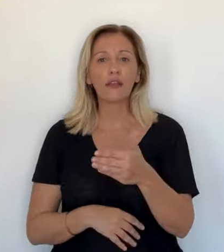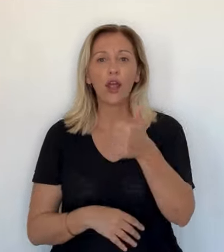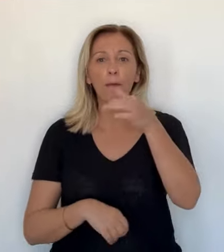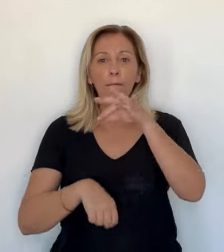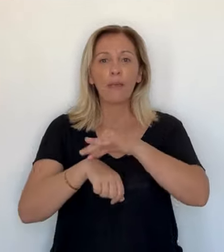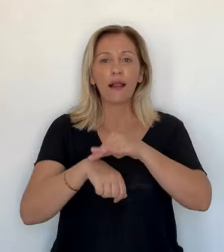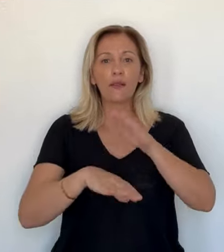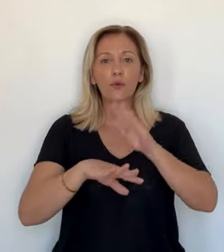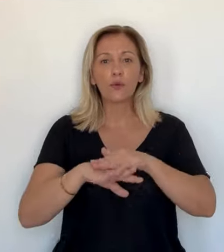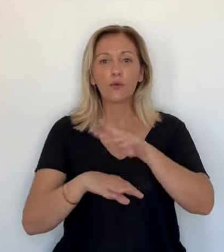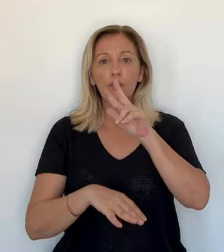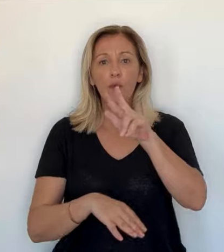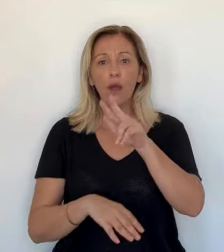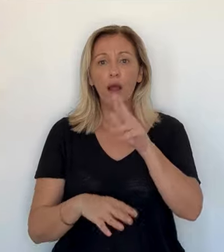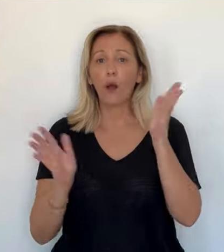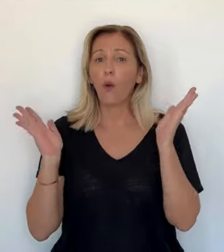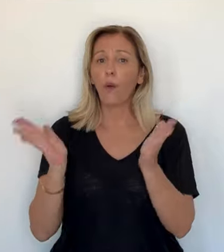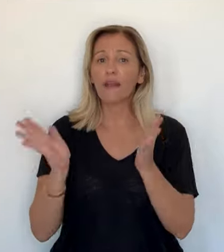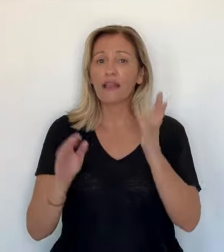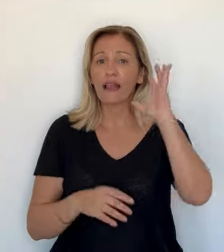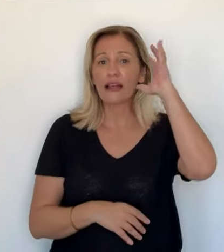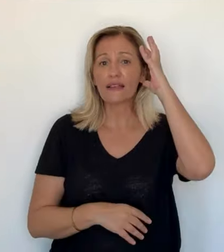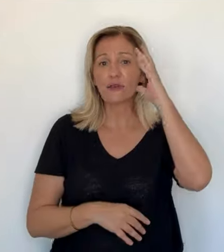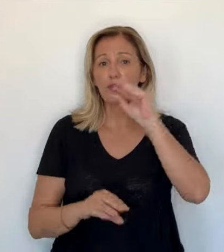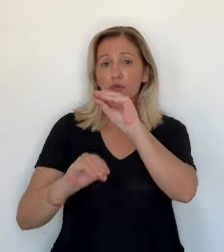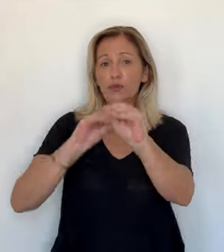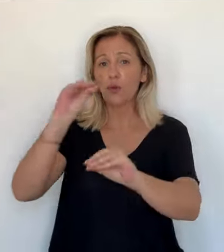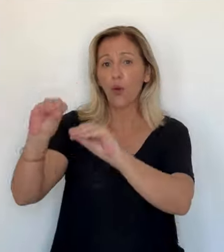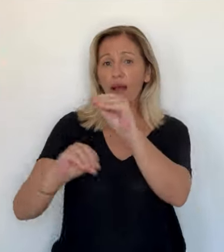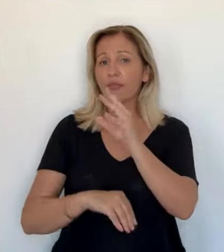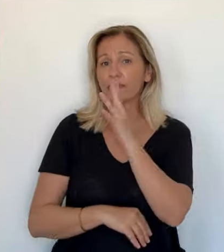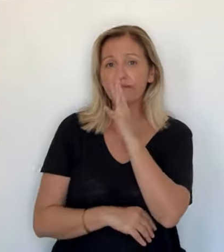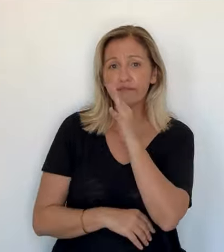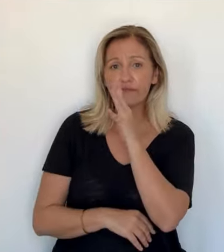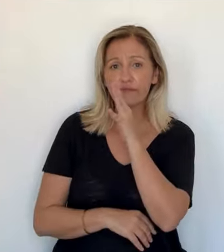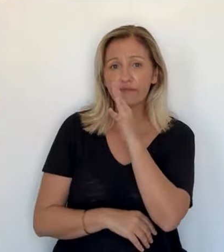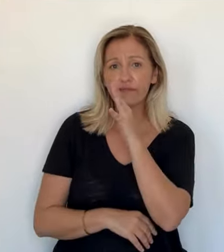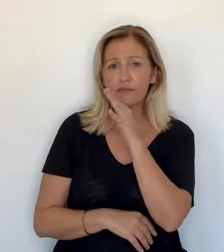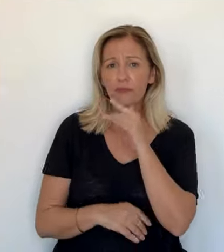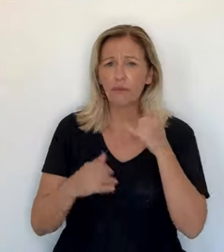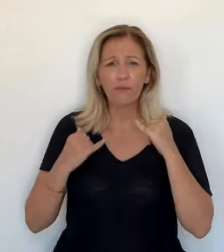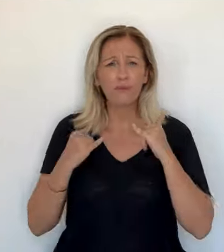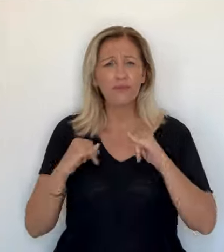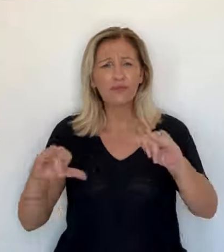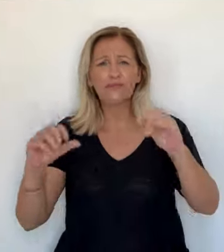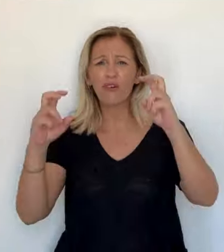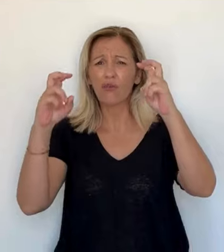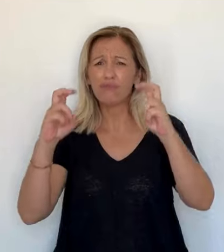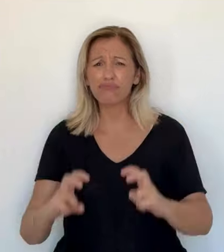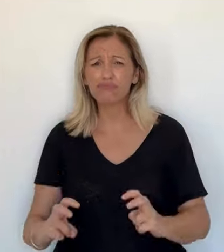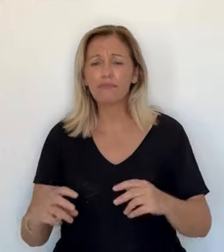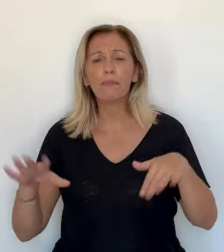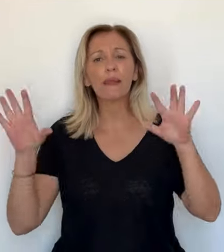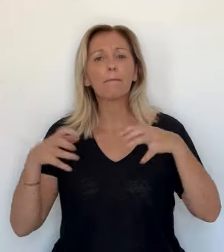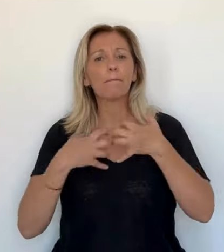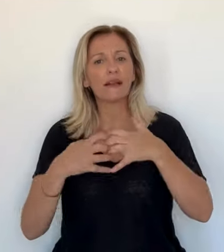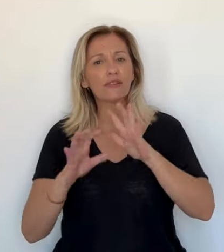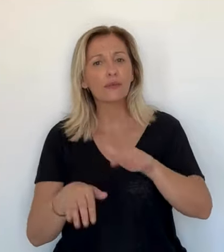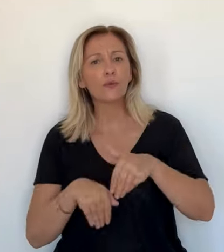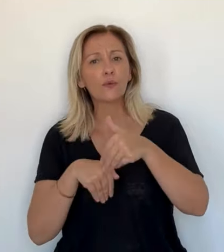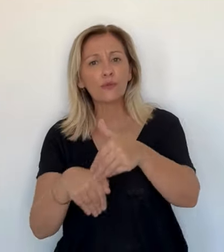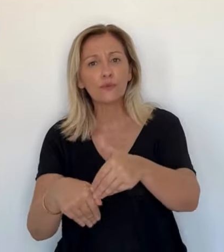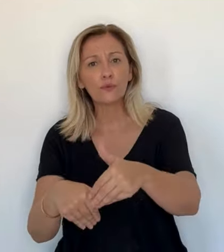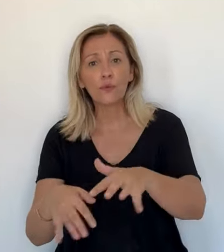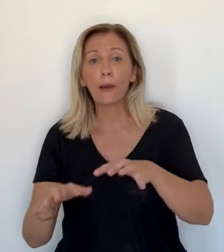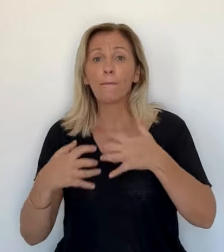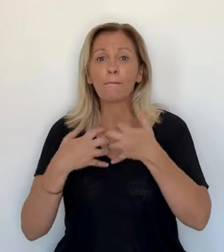Depuis avril, un malade sur trois n'a pas pu accéder à Castellucci. Une réduction inédite, mais qui